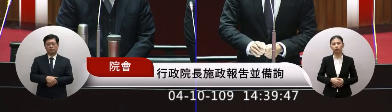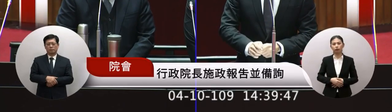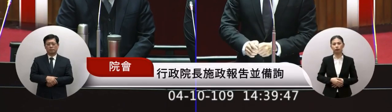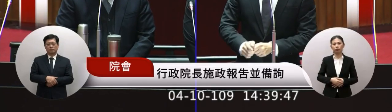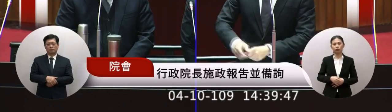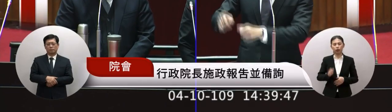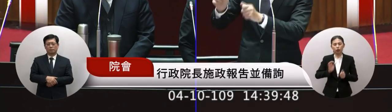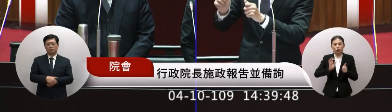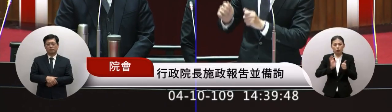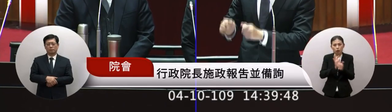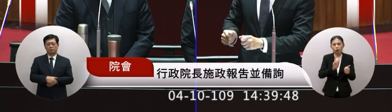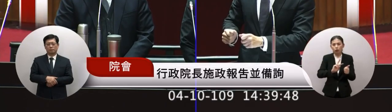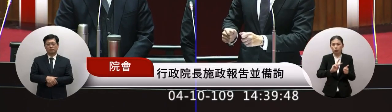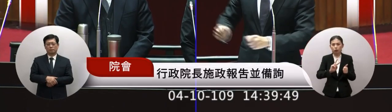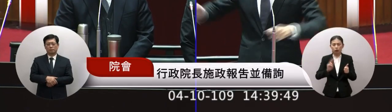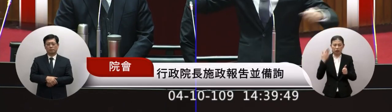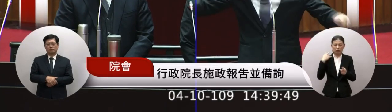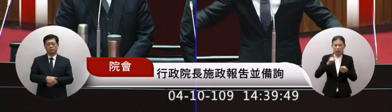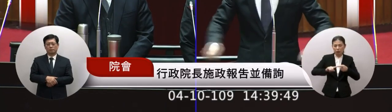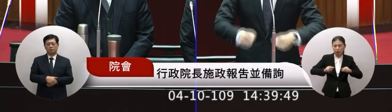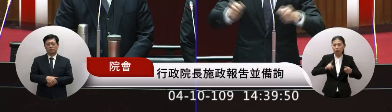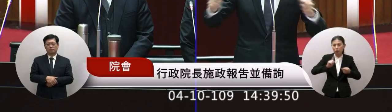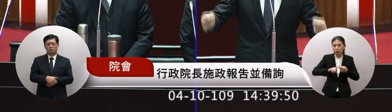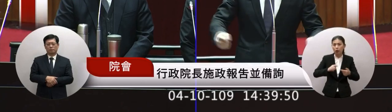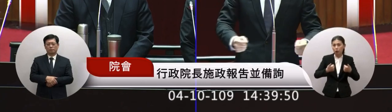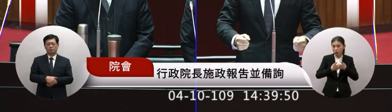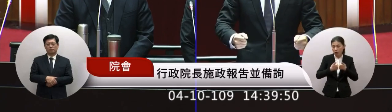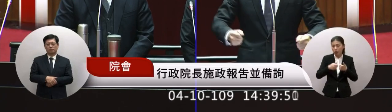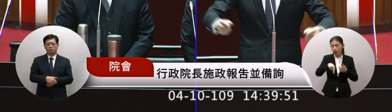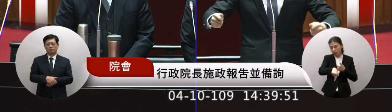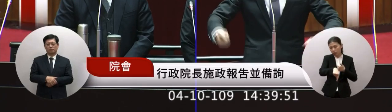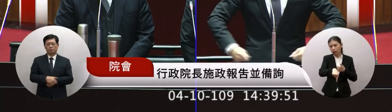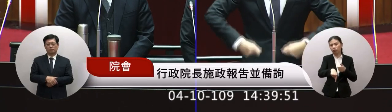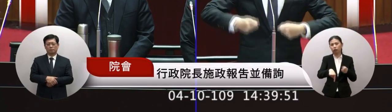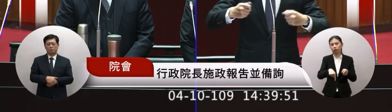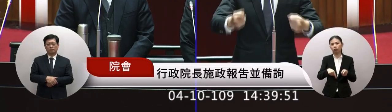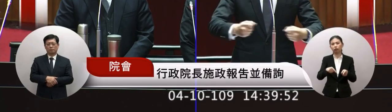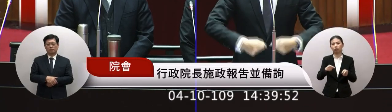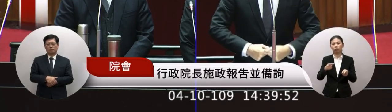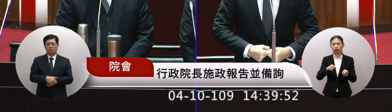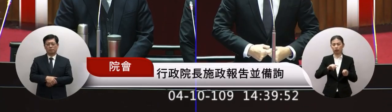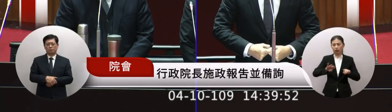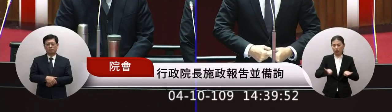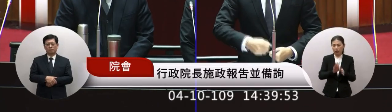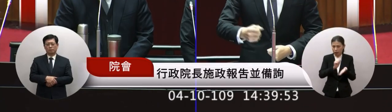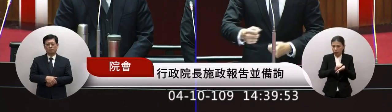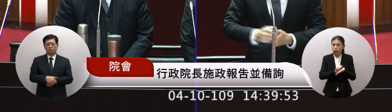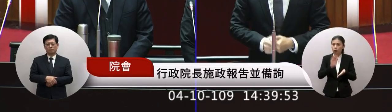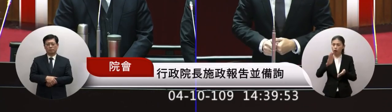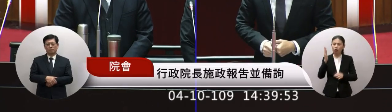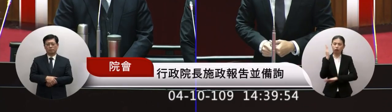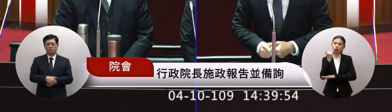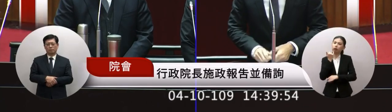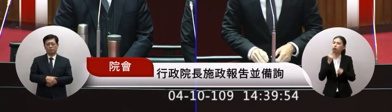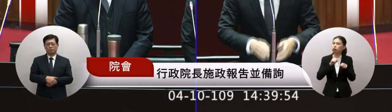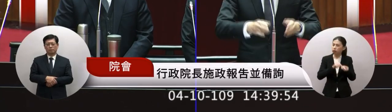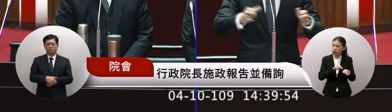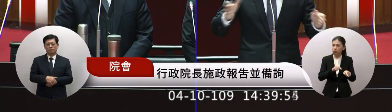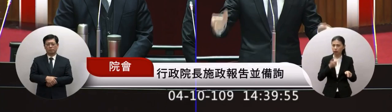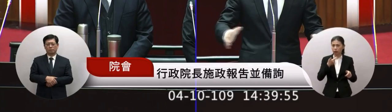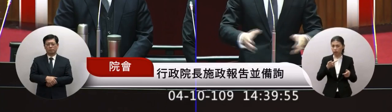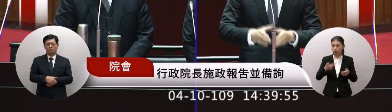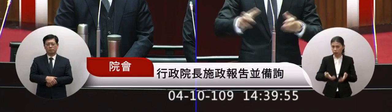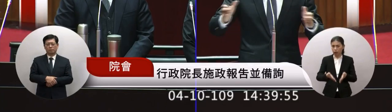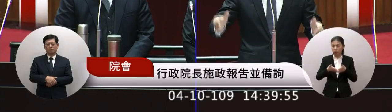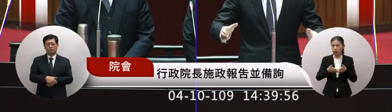是粗專會人機告機之後整個政府專業政議的工作直還要開始而已所以說其實這是很重要的